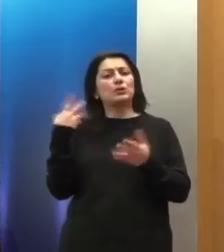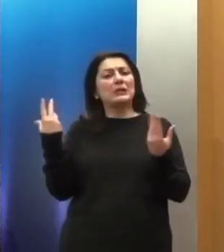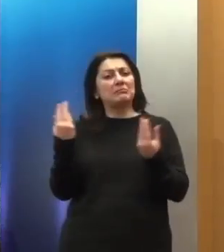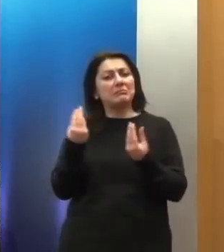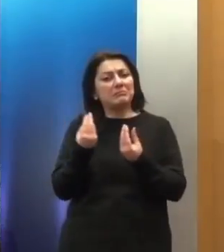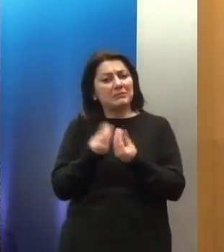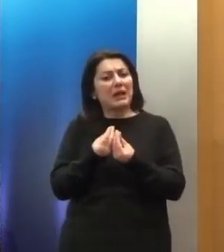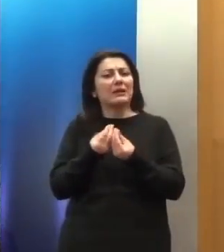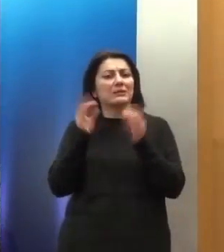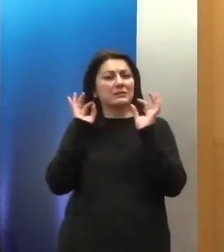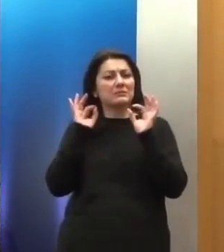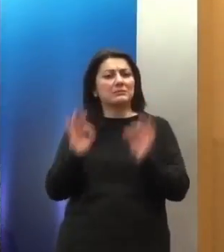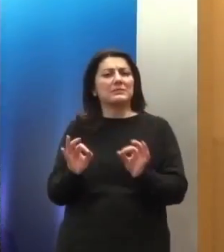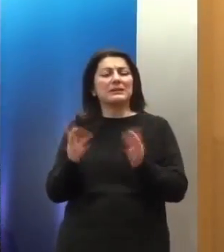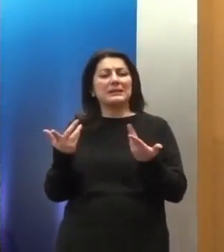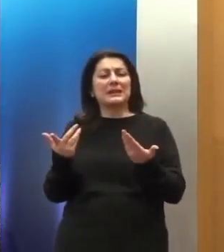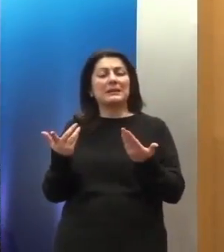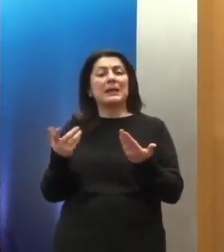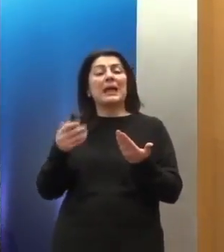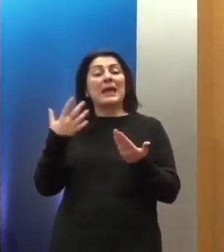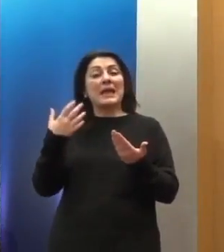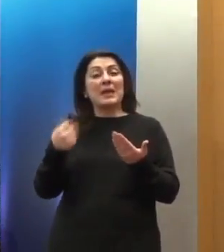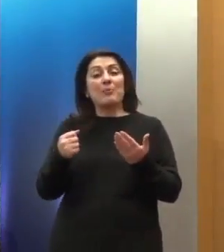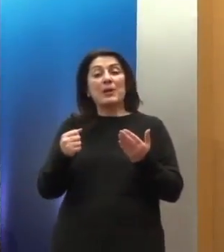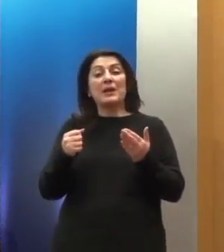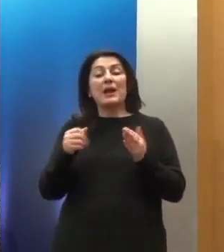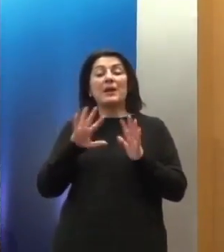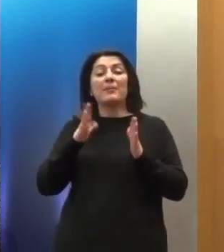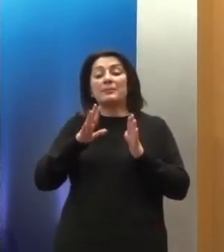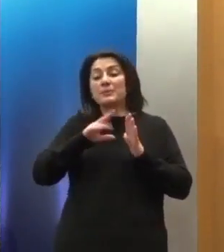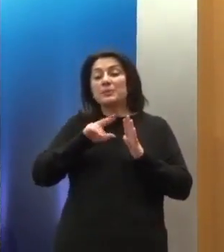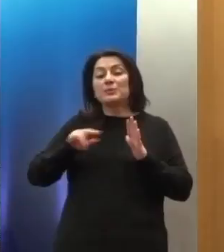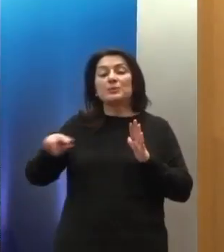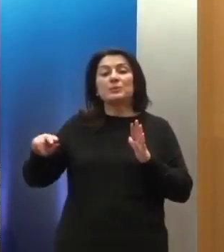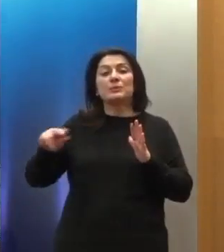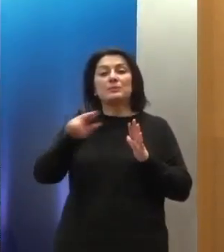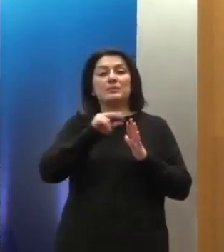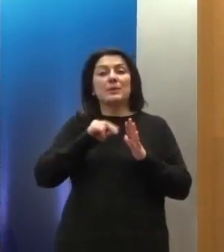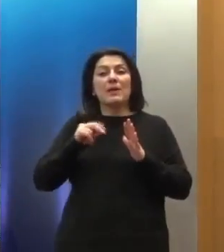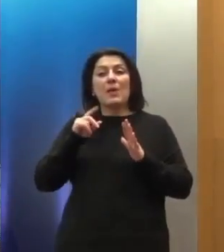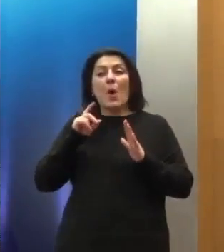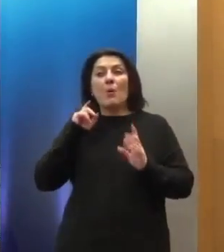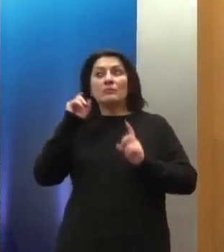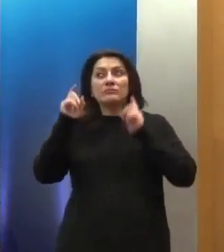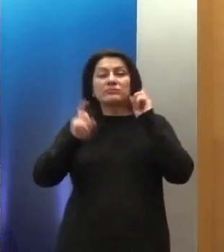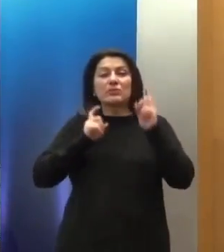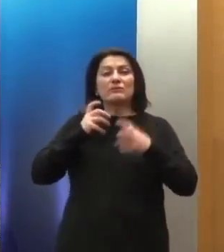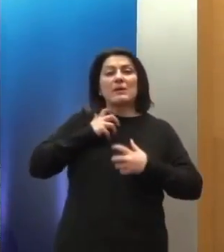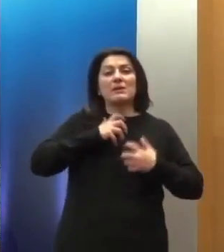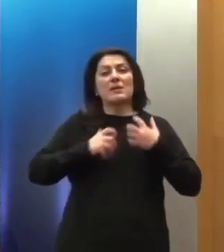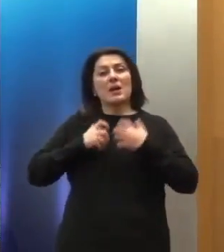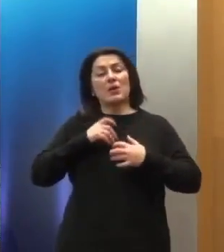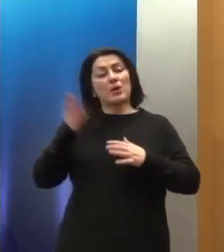συγκυρίες τέτοιες όπου οριζόντια υπήρχαν οι ίδιοι προβληματισμοί, όπως μας